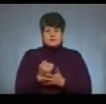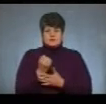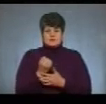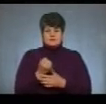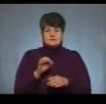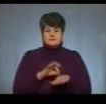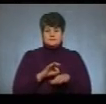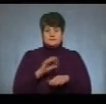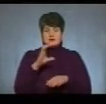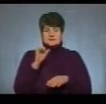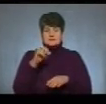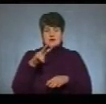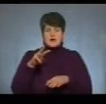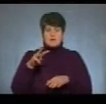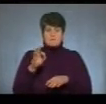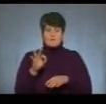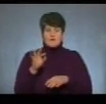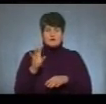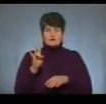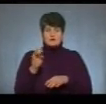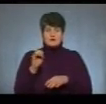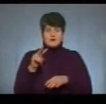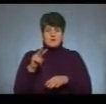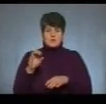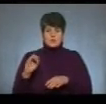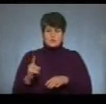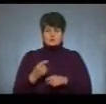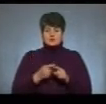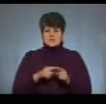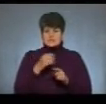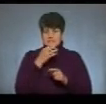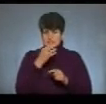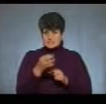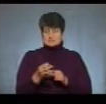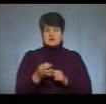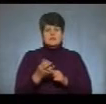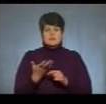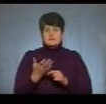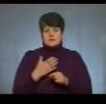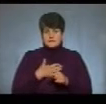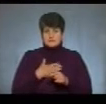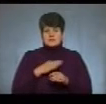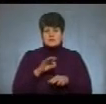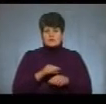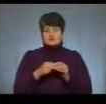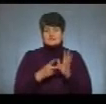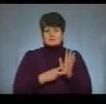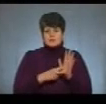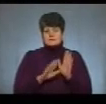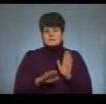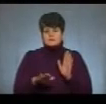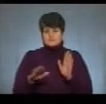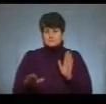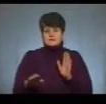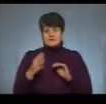Тоді нам про це повідомила епідеміолог обласного лабораторного центру Міністерства охорони здоров'я України Марія Павєлєва. Захворіли 17 вихованців